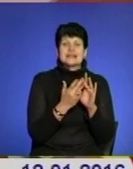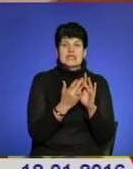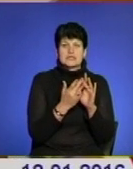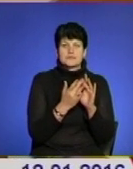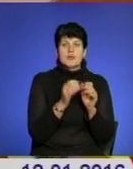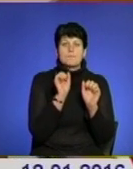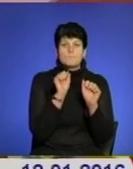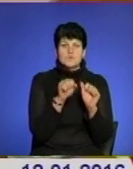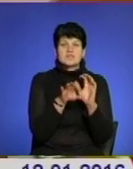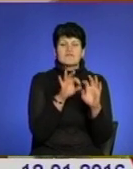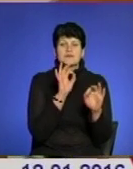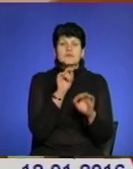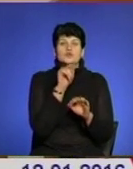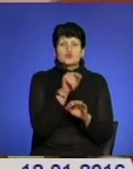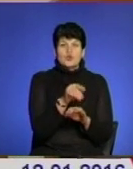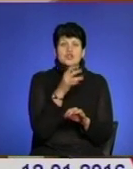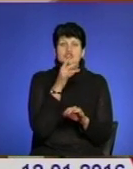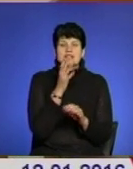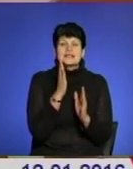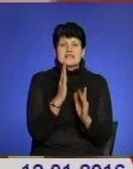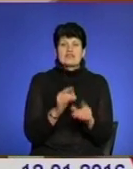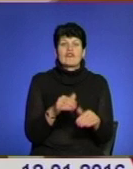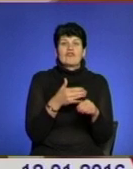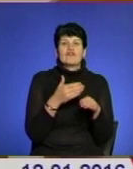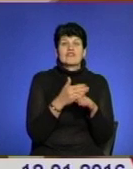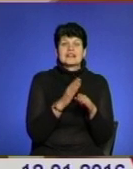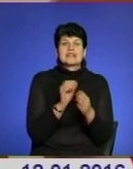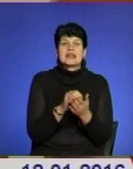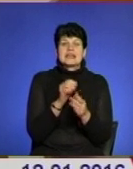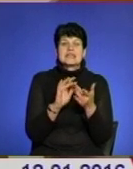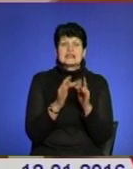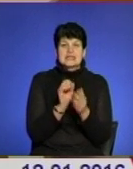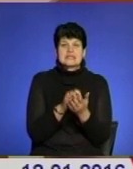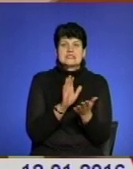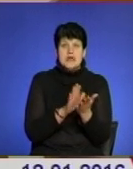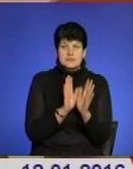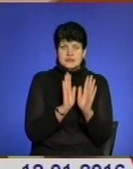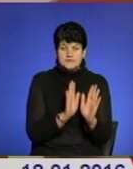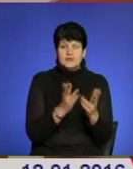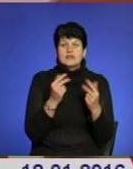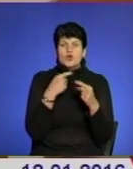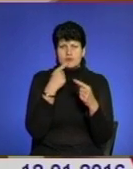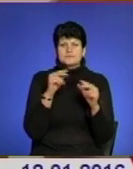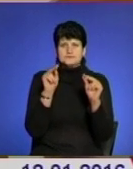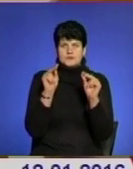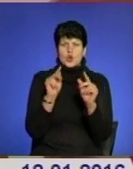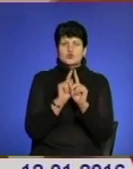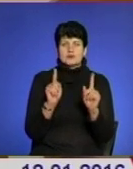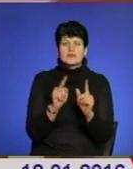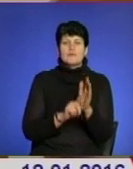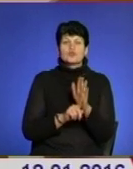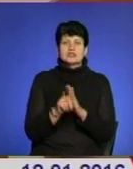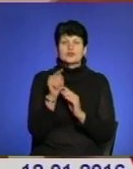можете вибрати тільки той час, який зараз виділений на інтернет-запис. Тому що, давайте говорити відверто, особливо на початку, таких